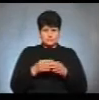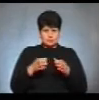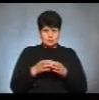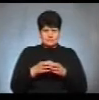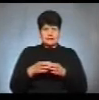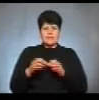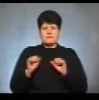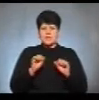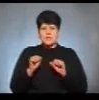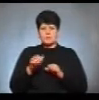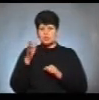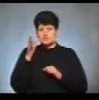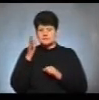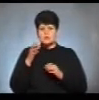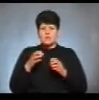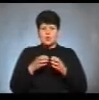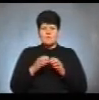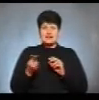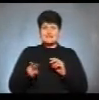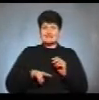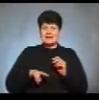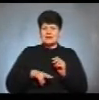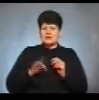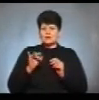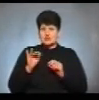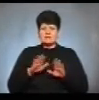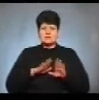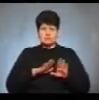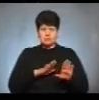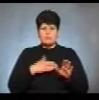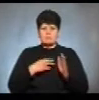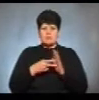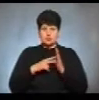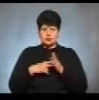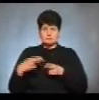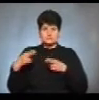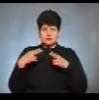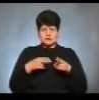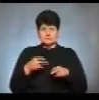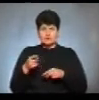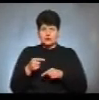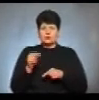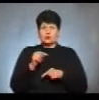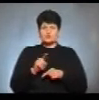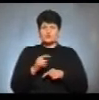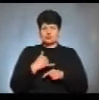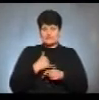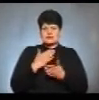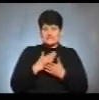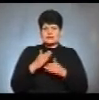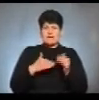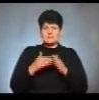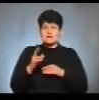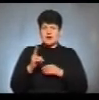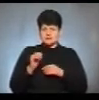департаменту освіти, команді директорів і заступників. Ми плануємо візит до Тернополя, тому що у нас є така практика,